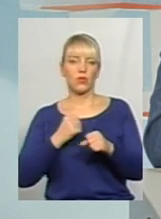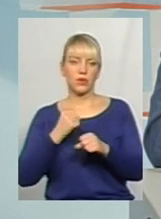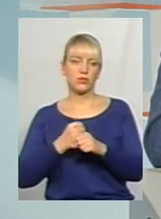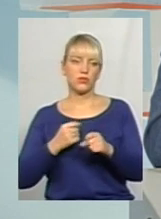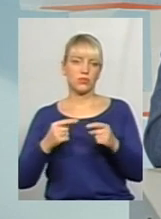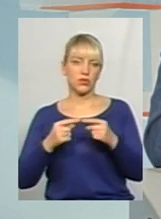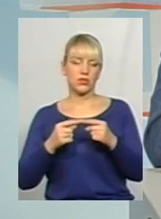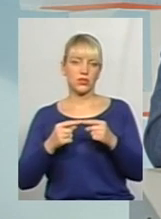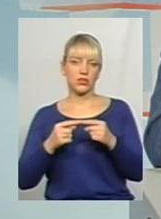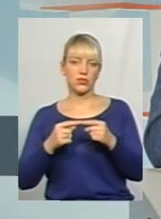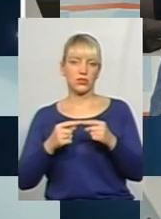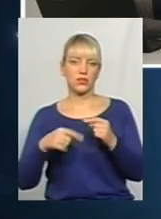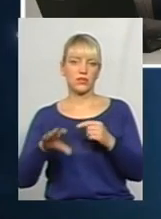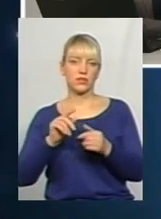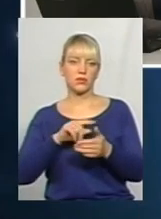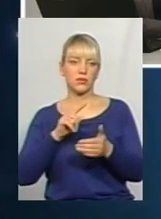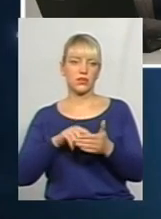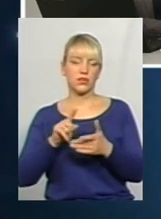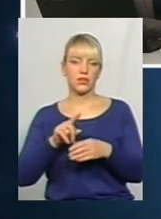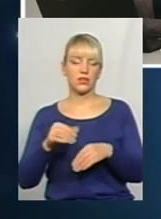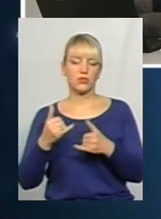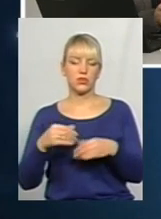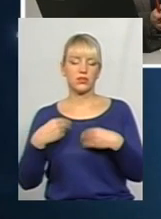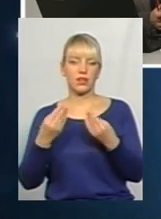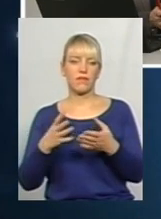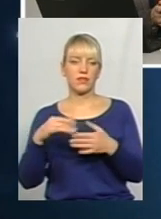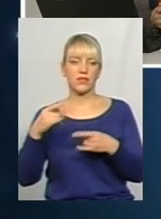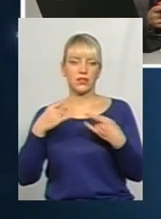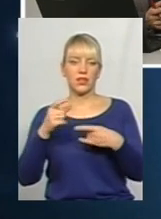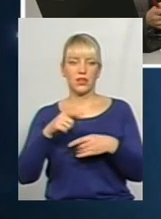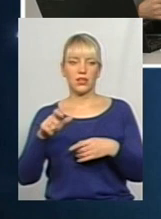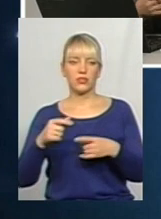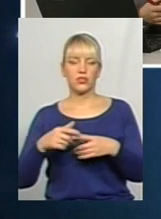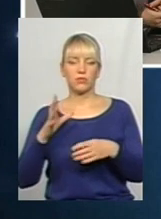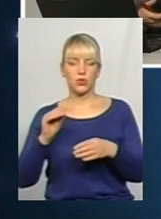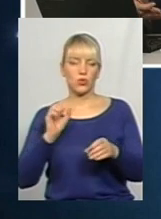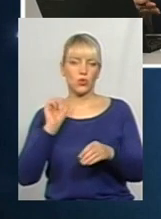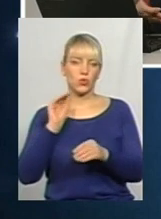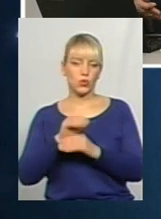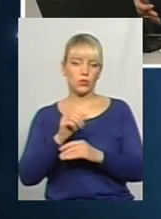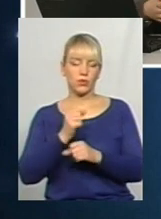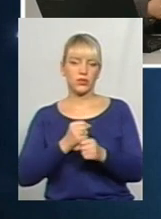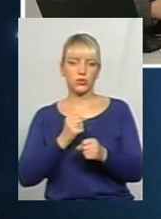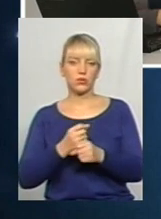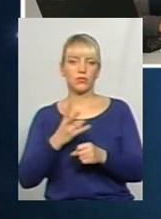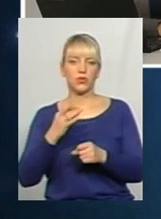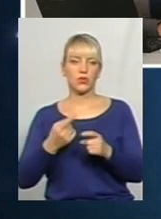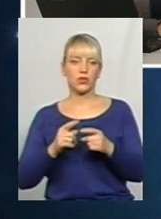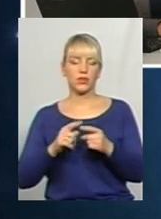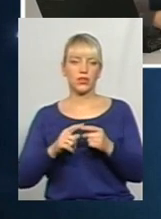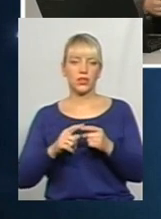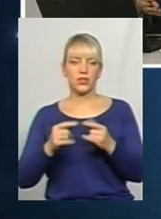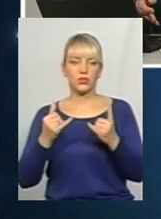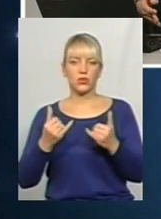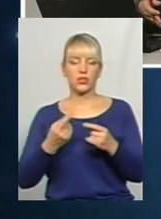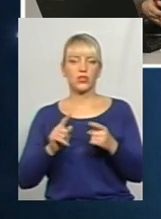Добре. Ну, всі питання, які сьогодні задавали наші телеглядачі, думаю, що допрацюємо. Але таким лейтмотивом нашого ефіру сьогодні